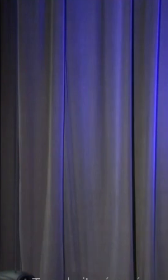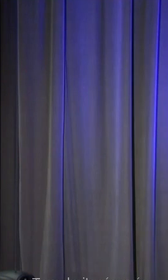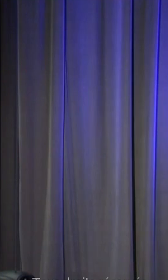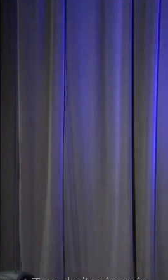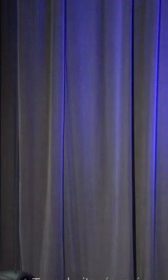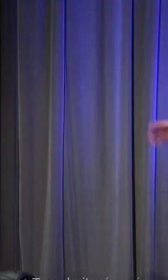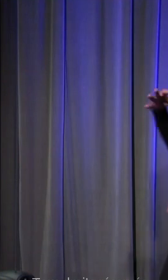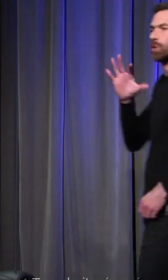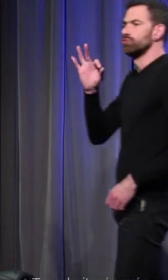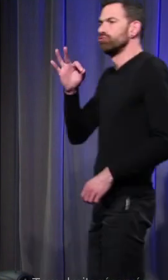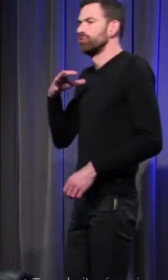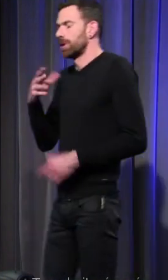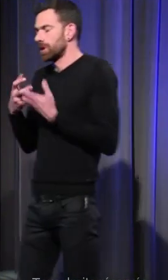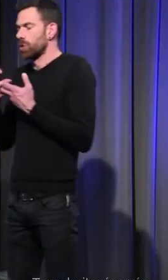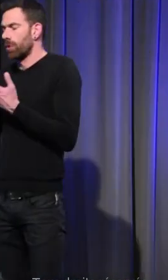quelques-uns